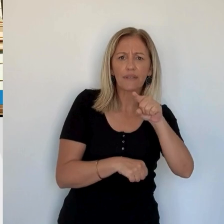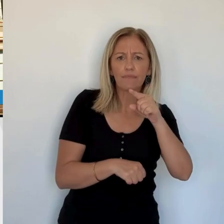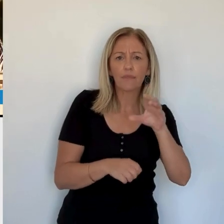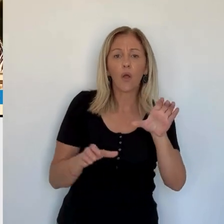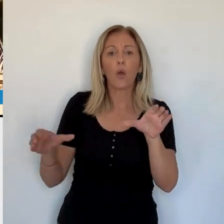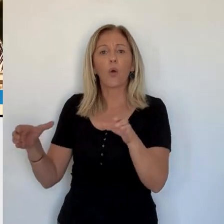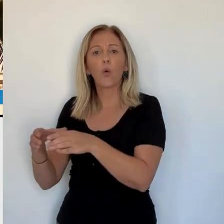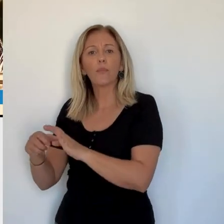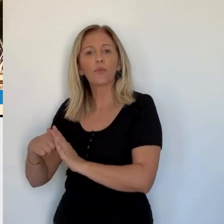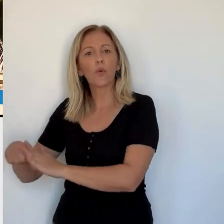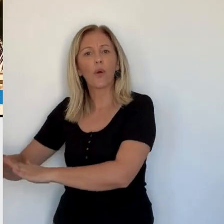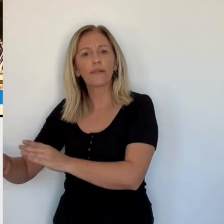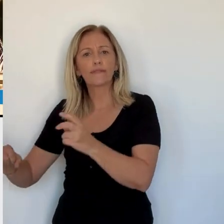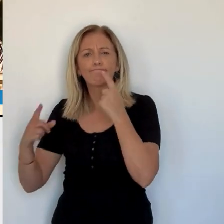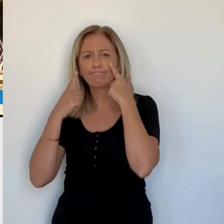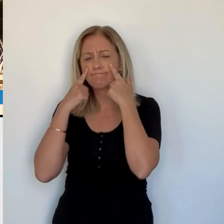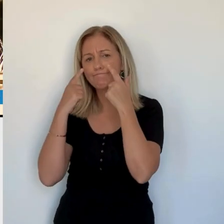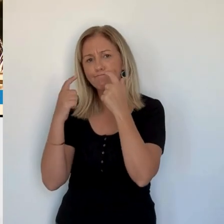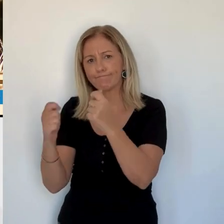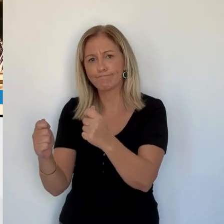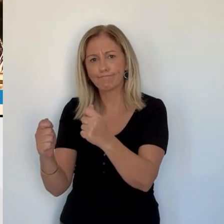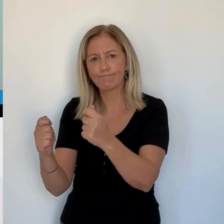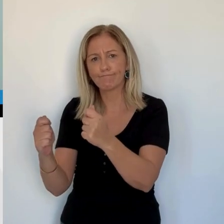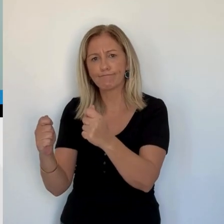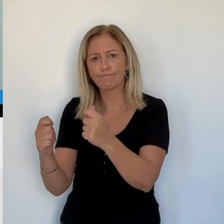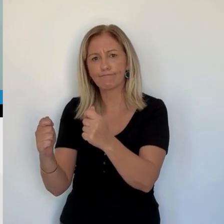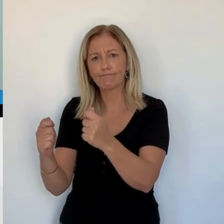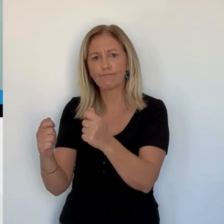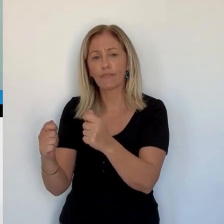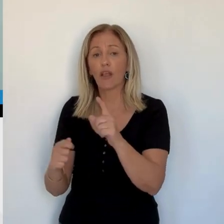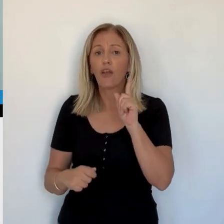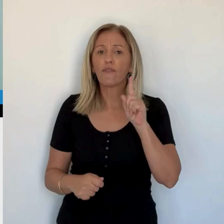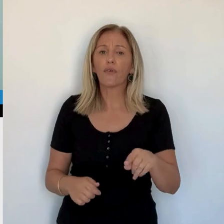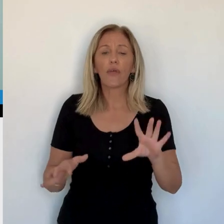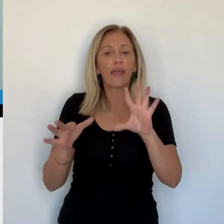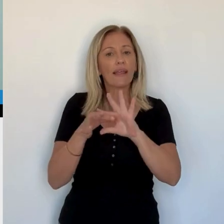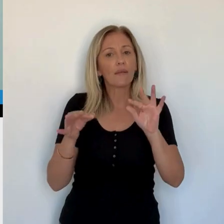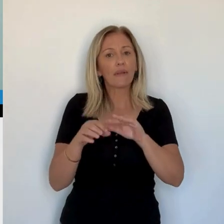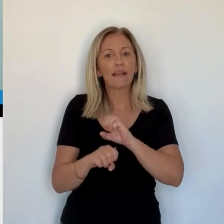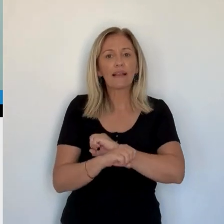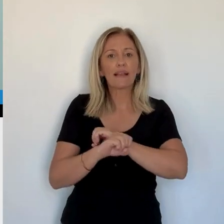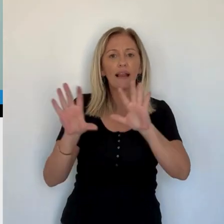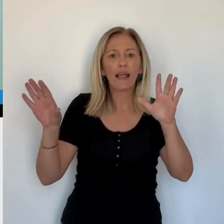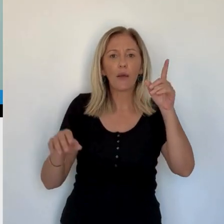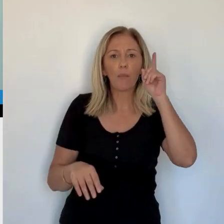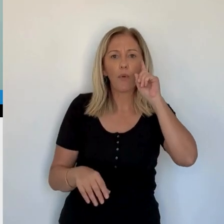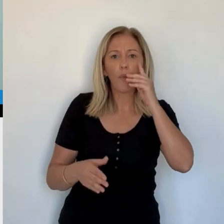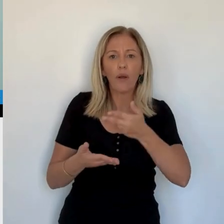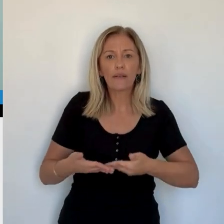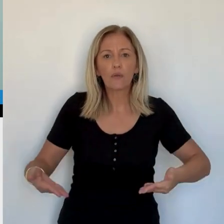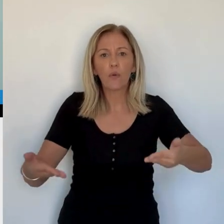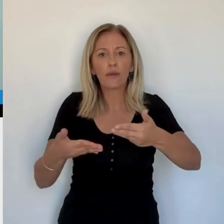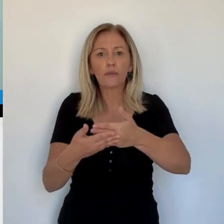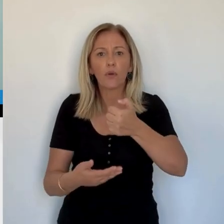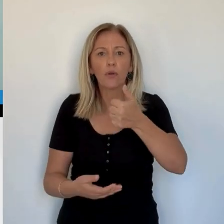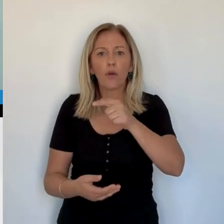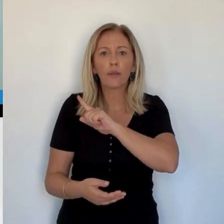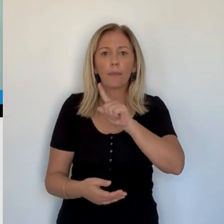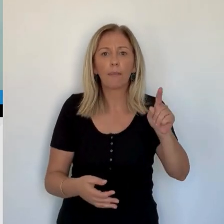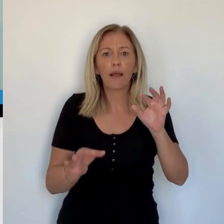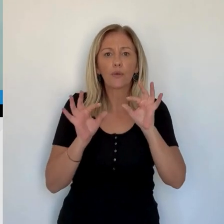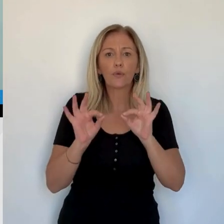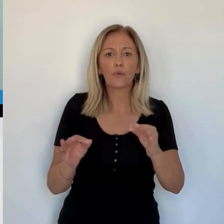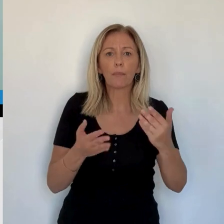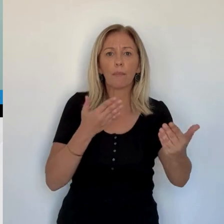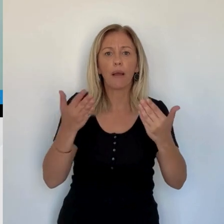favorable. La droite se veut prudente. À mon avis, faut expliquer de manière précise, un, en quoi ce qui se passe dans l